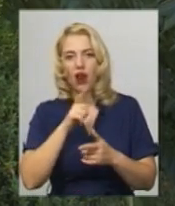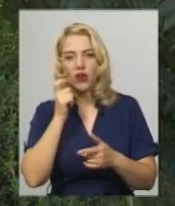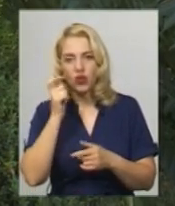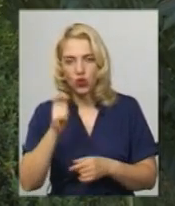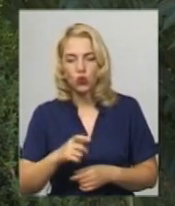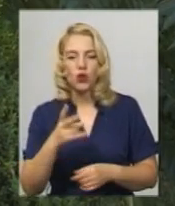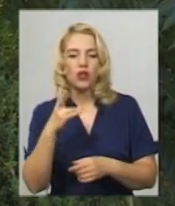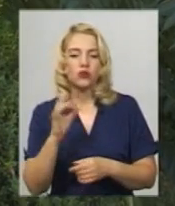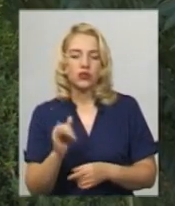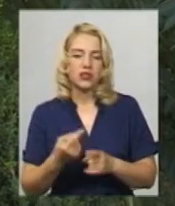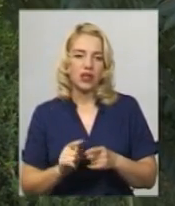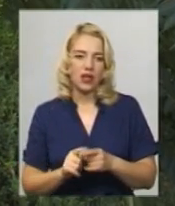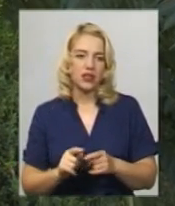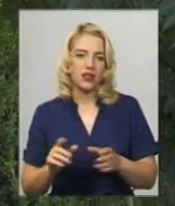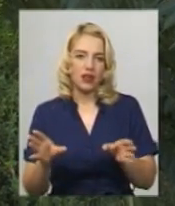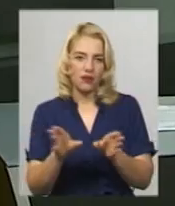до цієї акції.